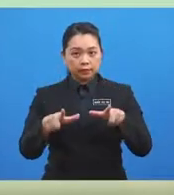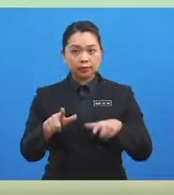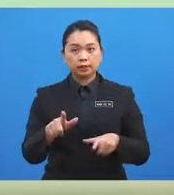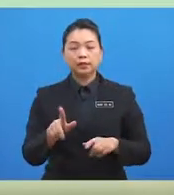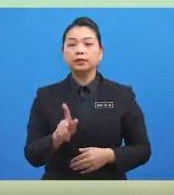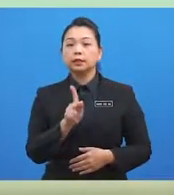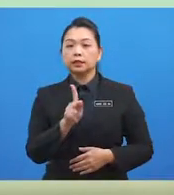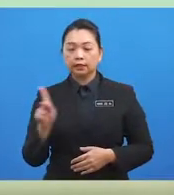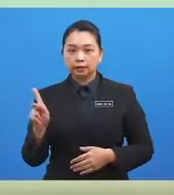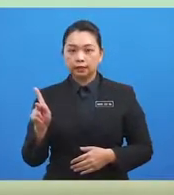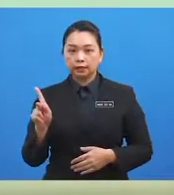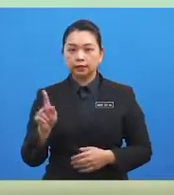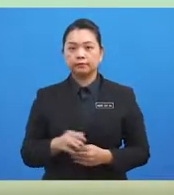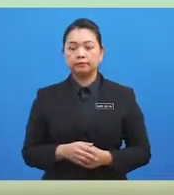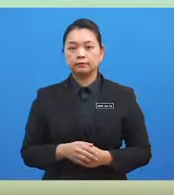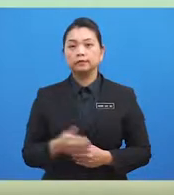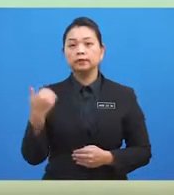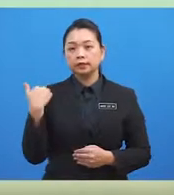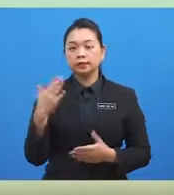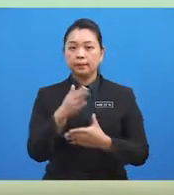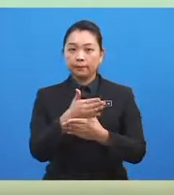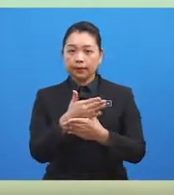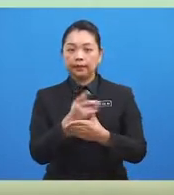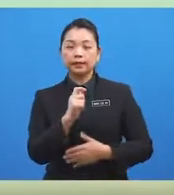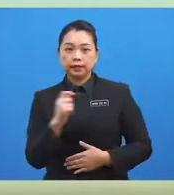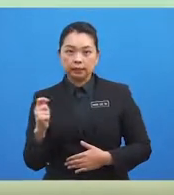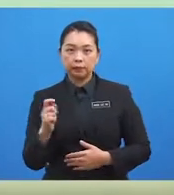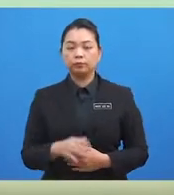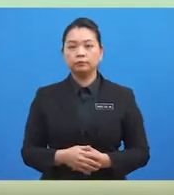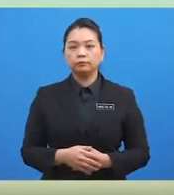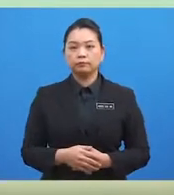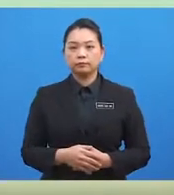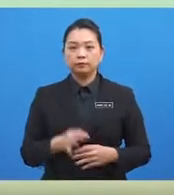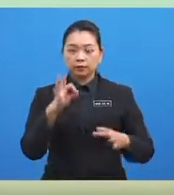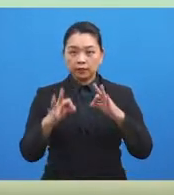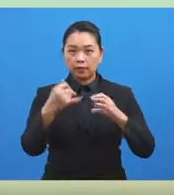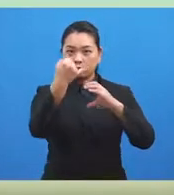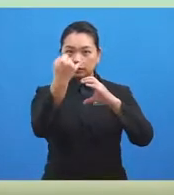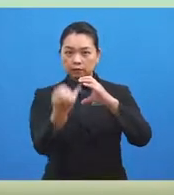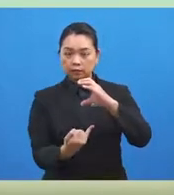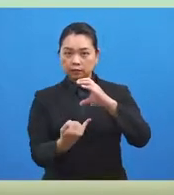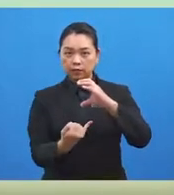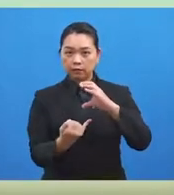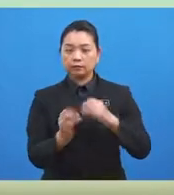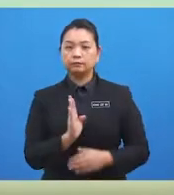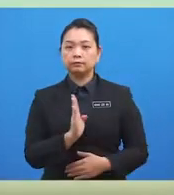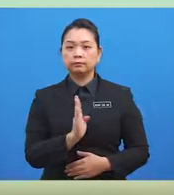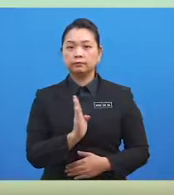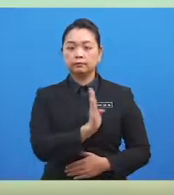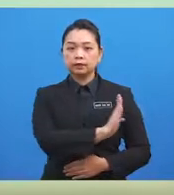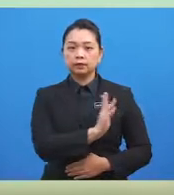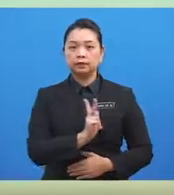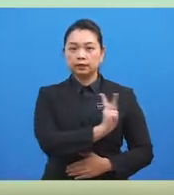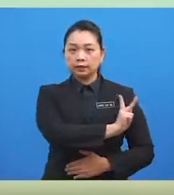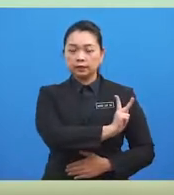ditentukan sebagai bahagian timur manakala meridian yang berada di sebelah kiri